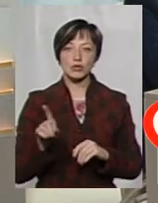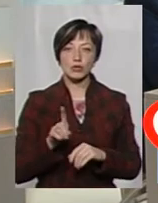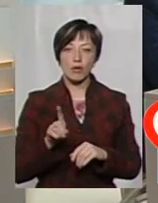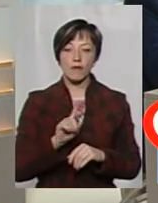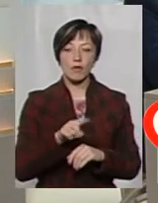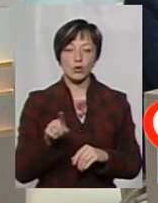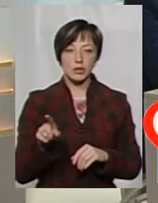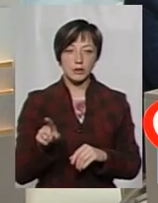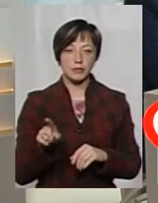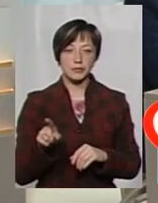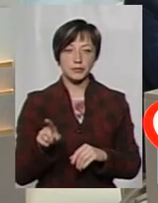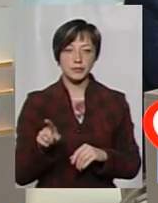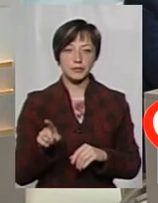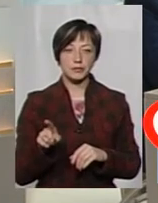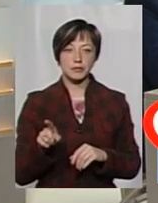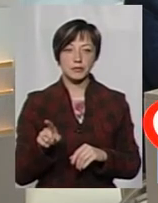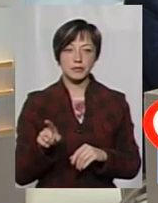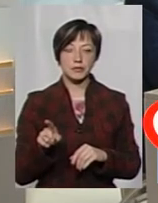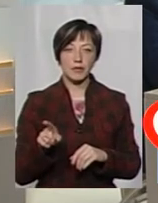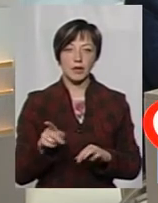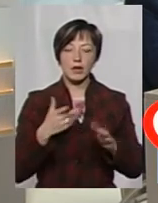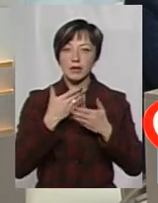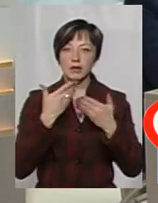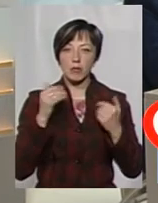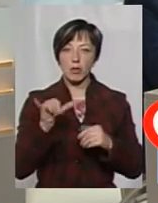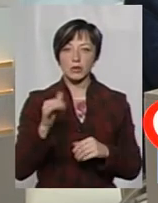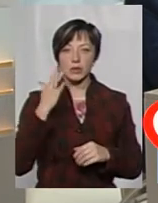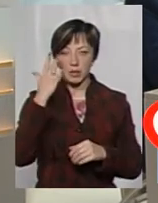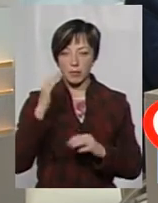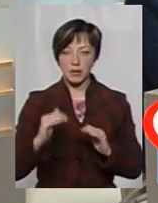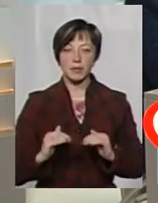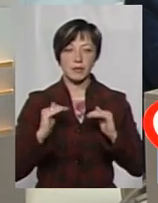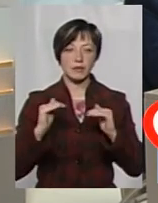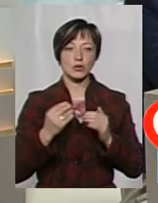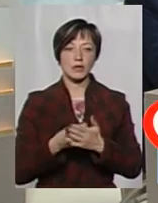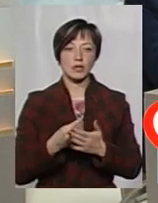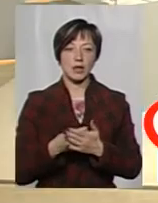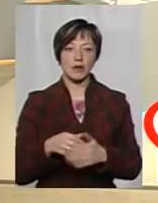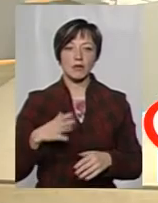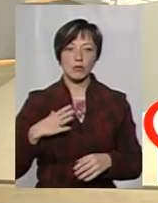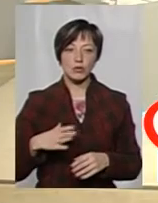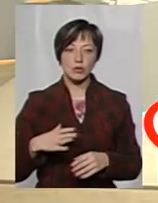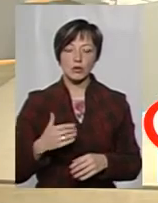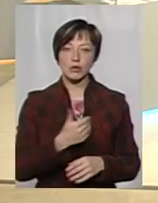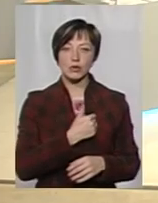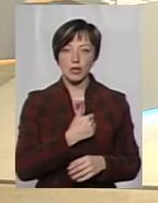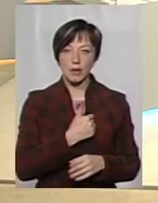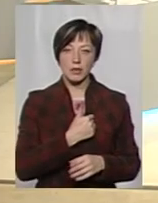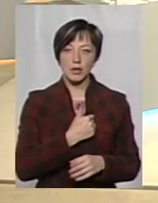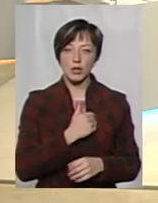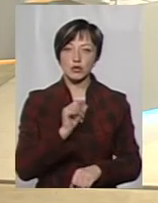немає в них наміру підвищувати тарифи. Тобто, вони мусять хоча б їх